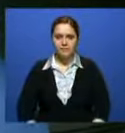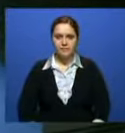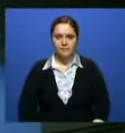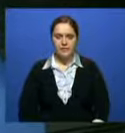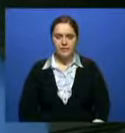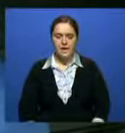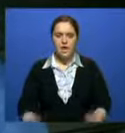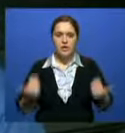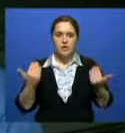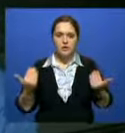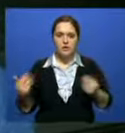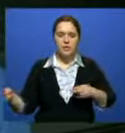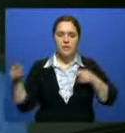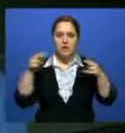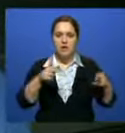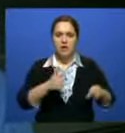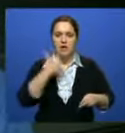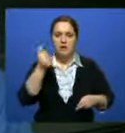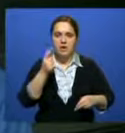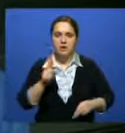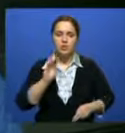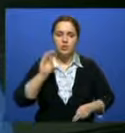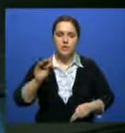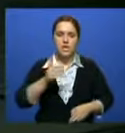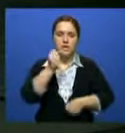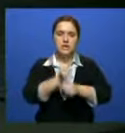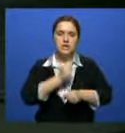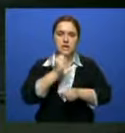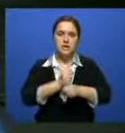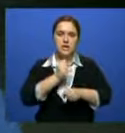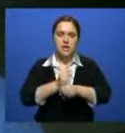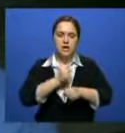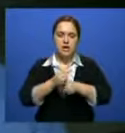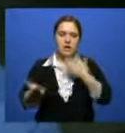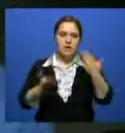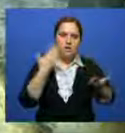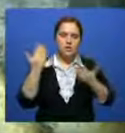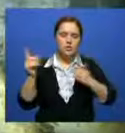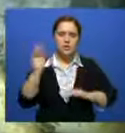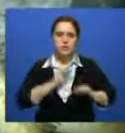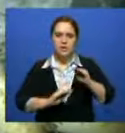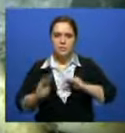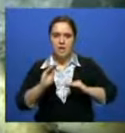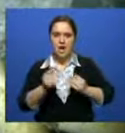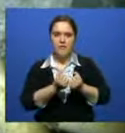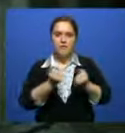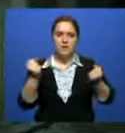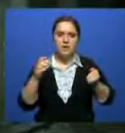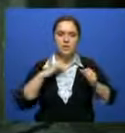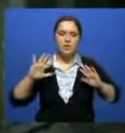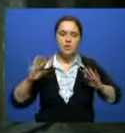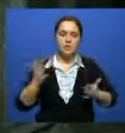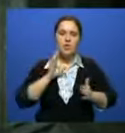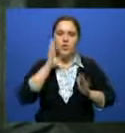Сегодня приезжали, газ устанавливали. Ну, не устанавливали, делали протерн. Разбирали, что-то собирали. Взрыв произошел в часов 9.